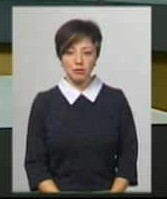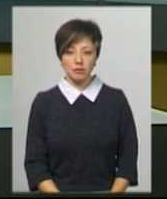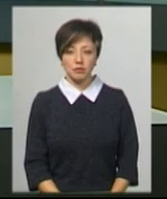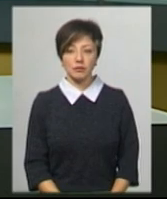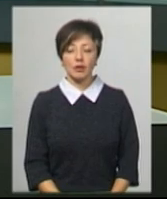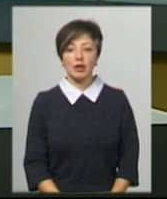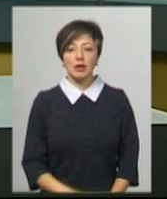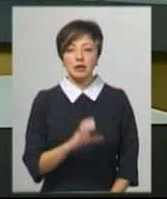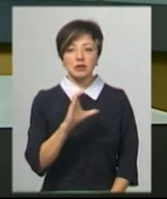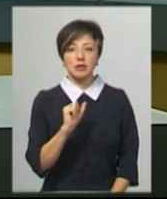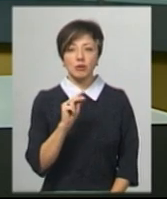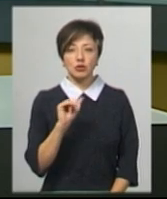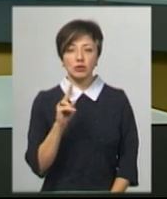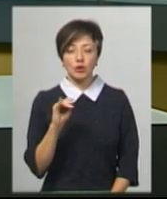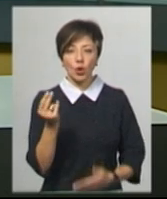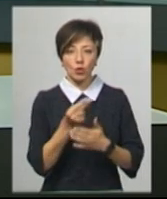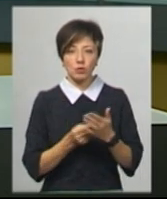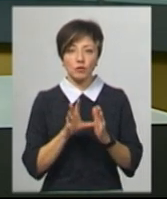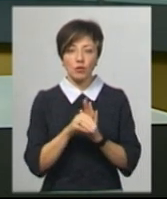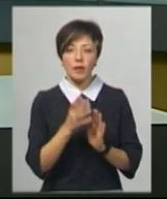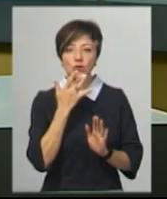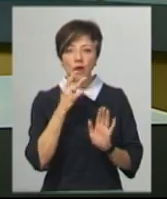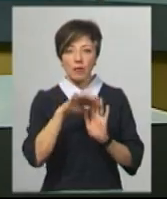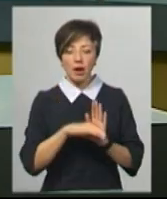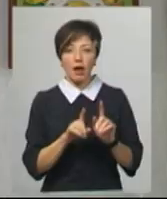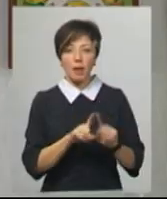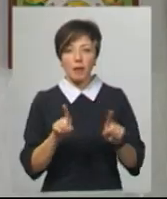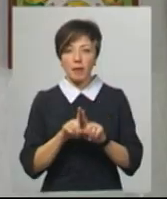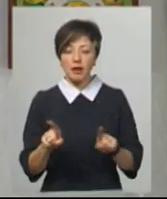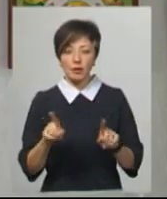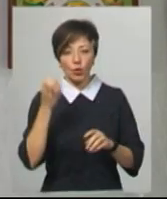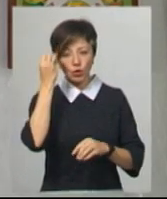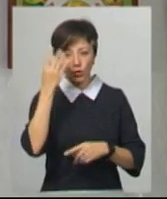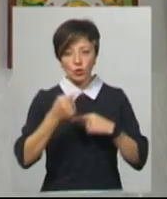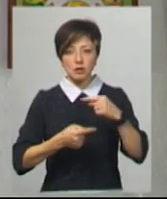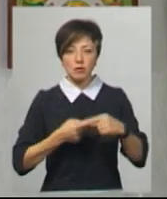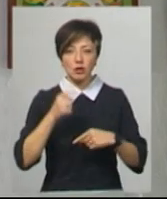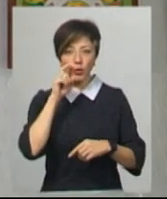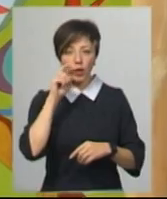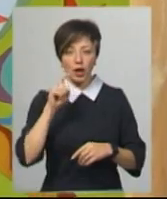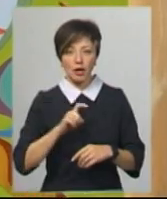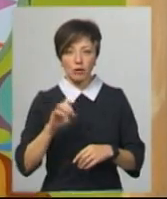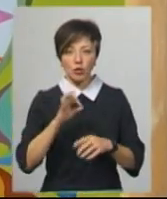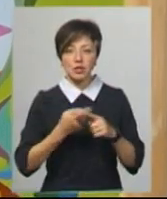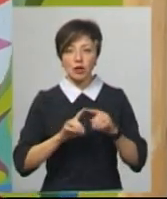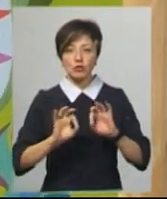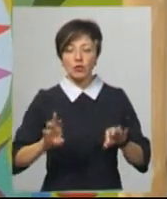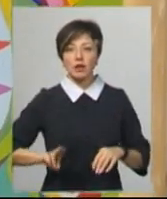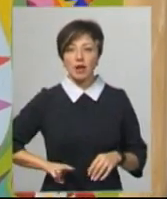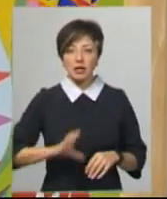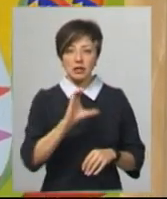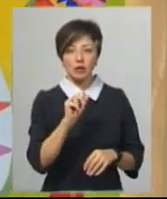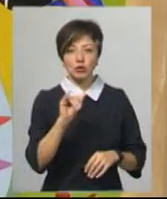Самчиківський розпис увійшов до національного переліку елементів нематеріальної культурної спадствини України. Про це розповів директор